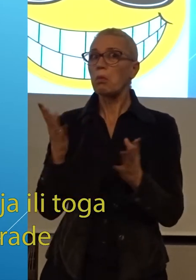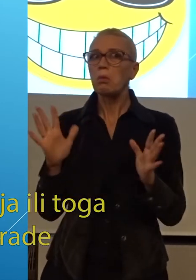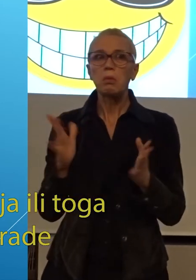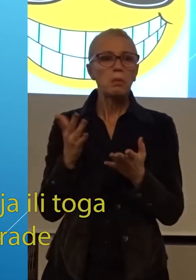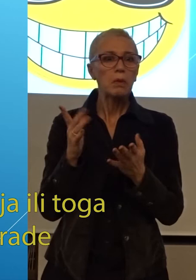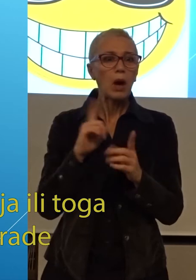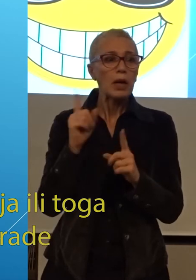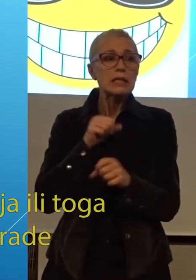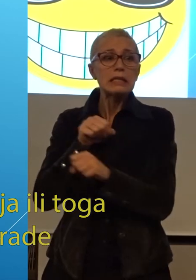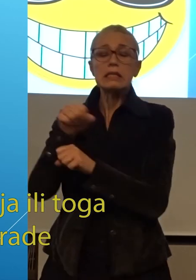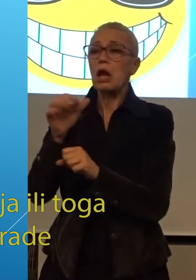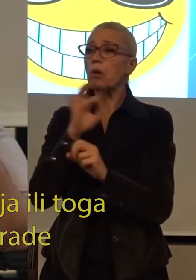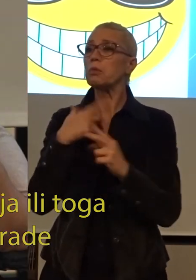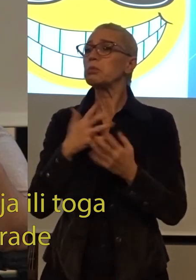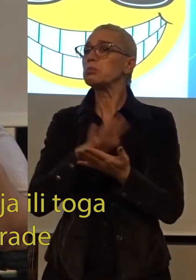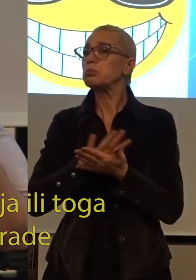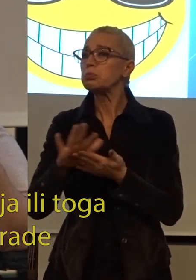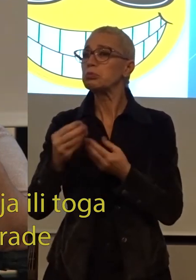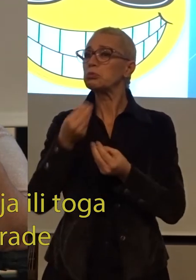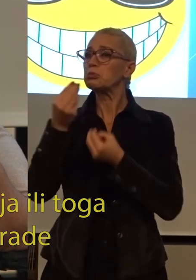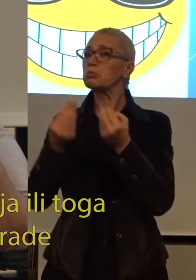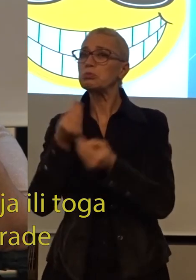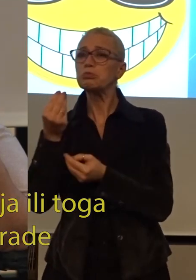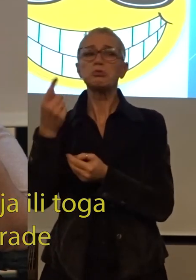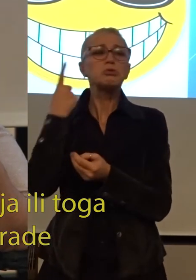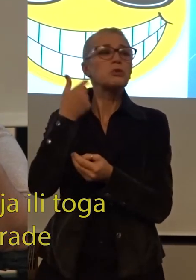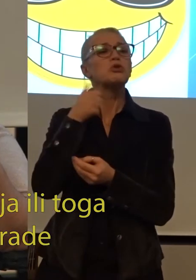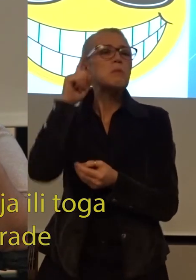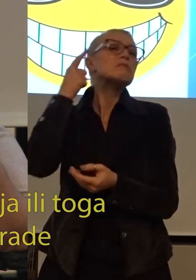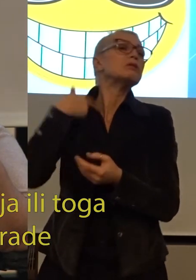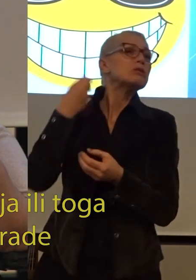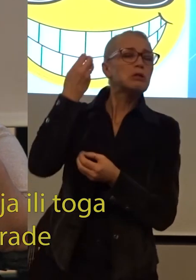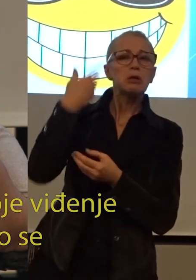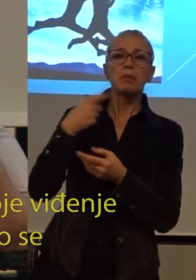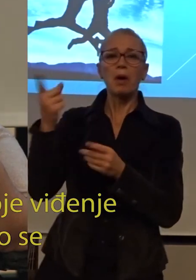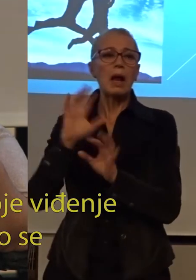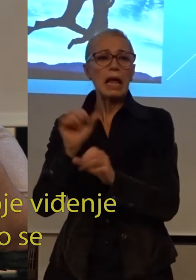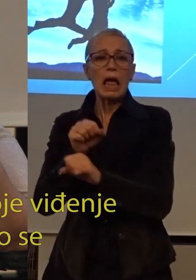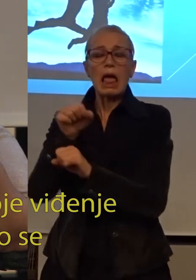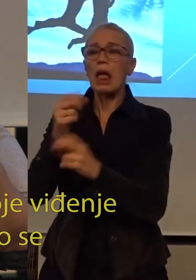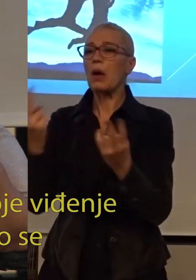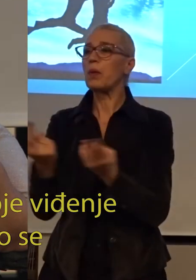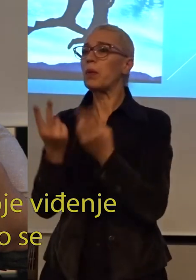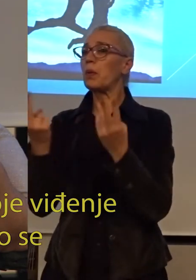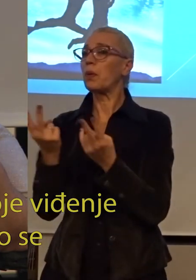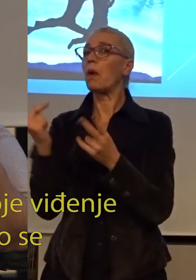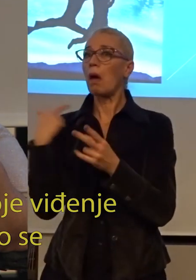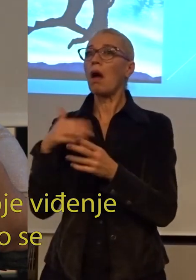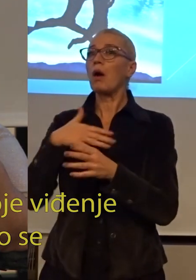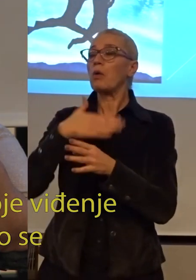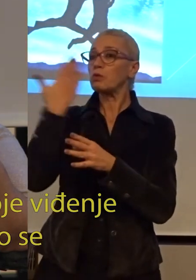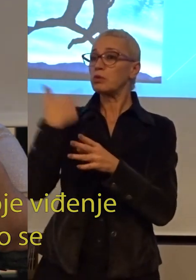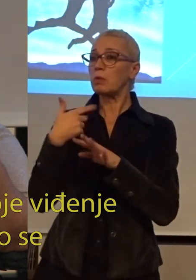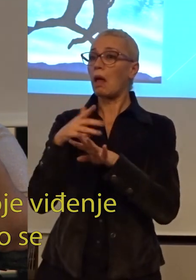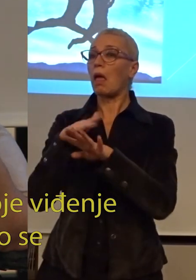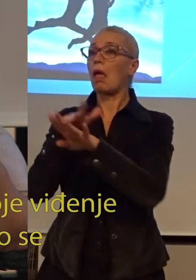nametanja, mišljenja ili nametanja šta oni treba da urade, ja sam nekako nima